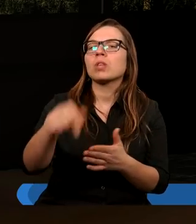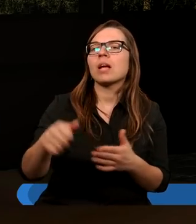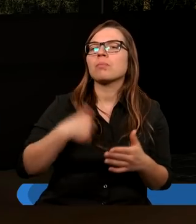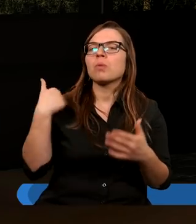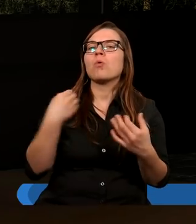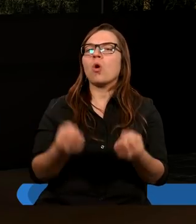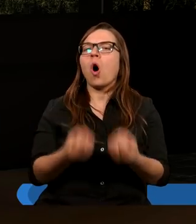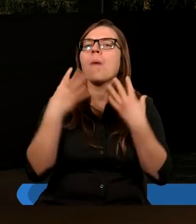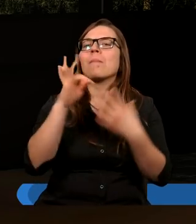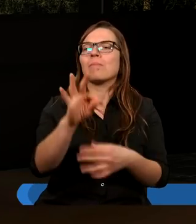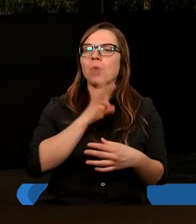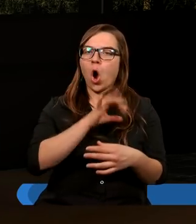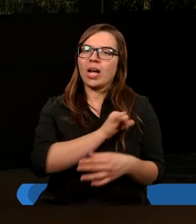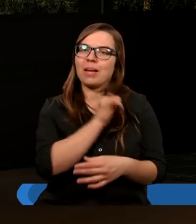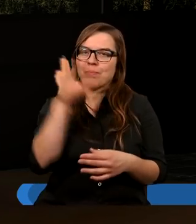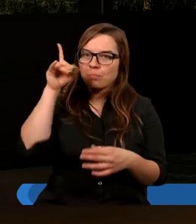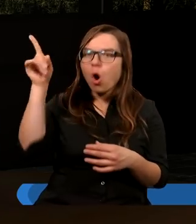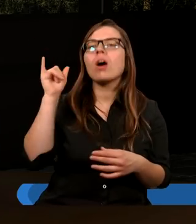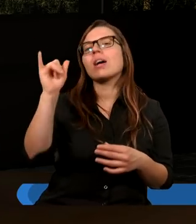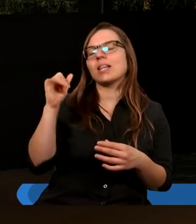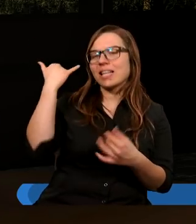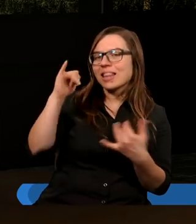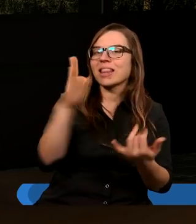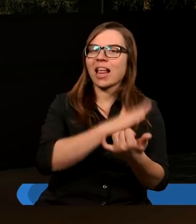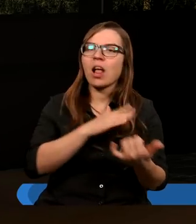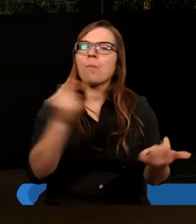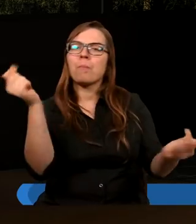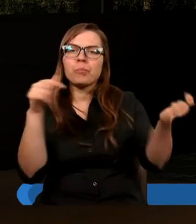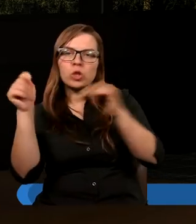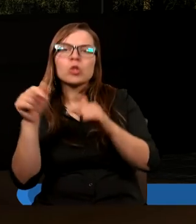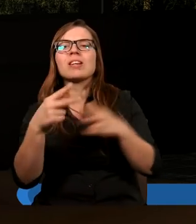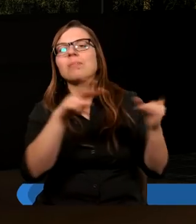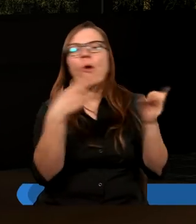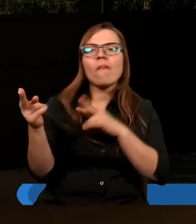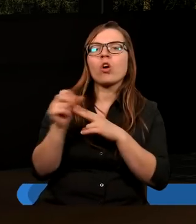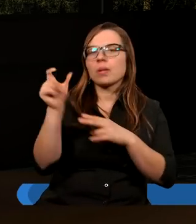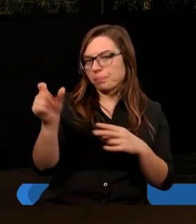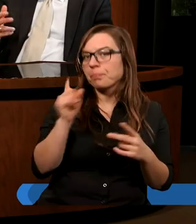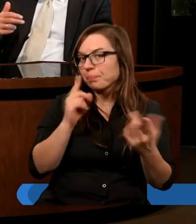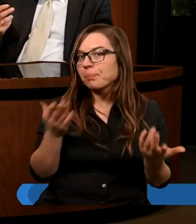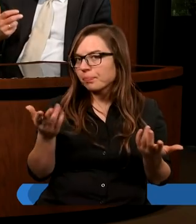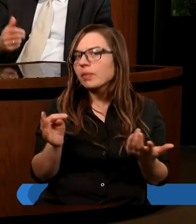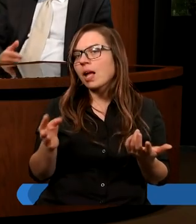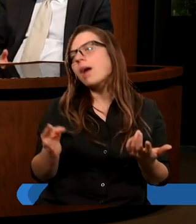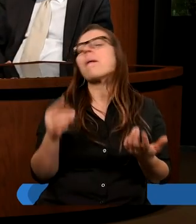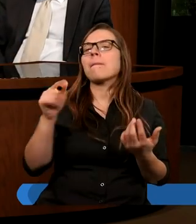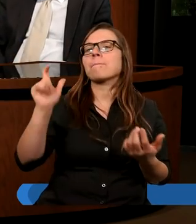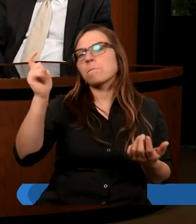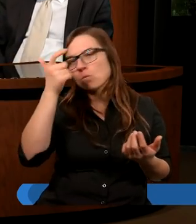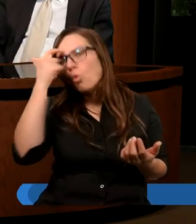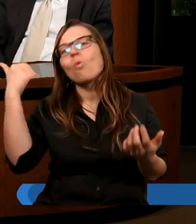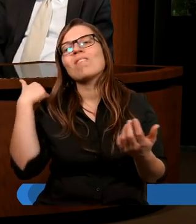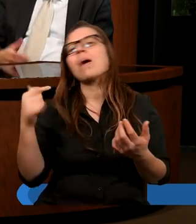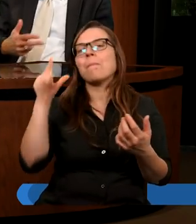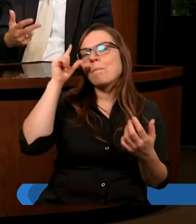objawione moje imię i aby inne narody przyszły z powrotem. Tak. To było główne założenie.